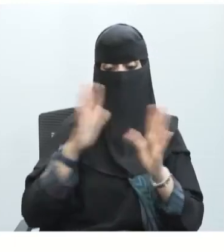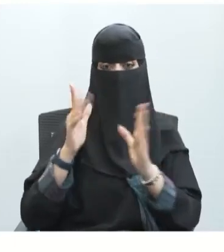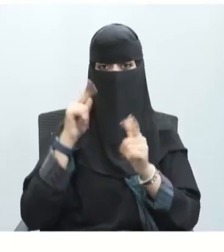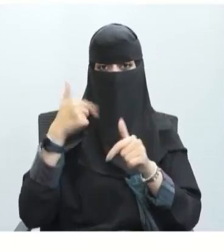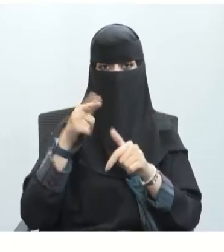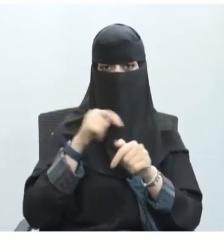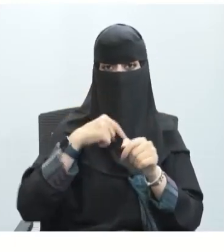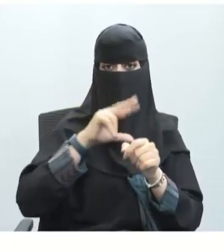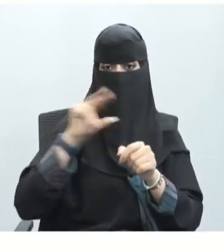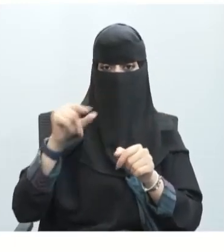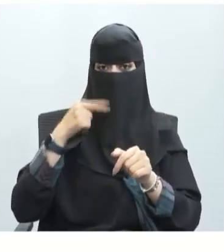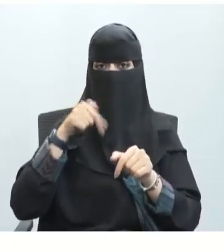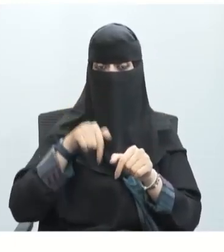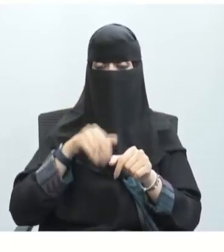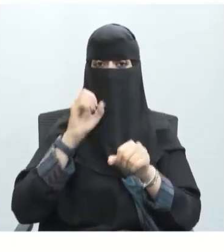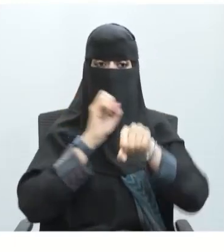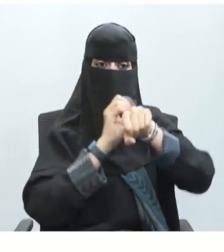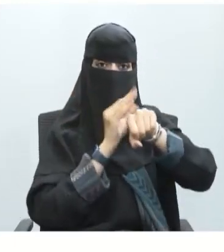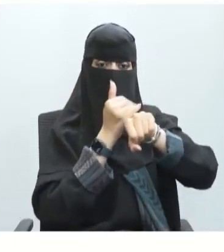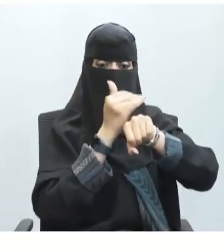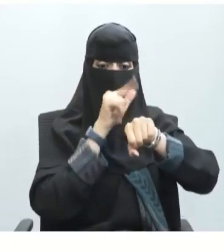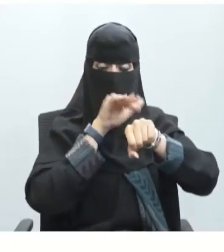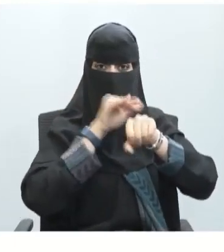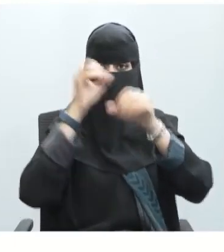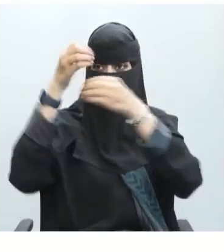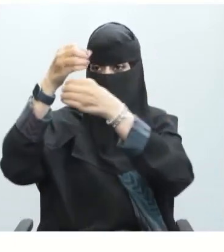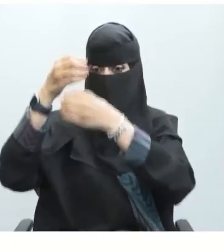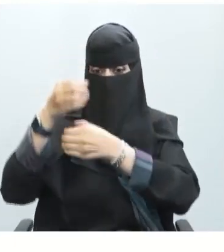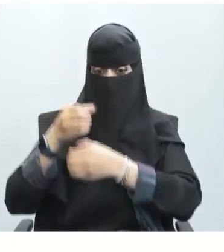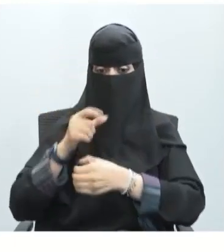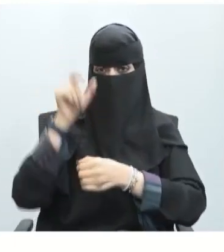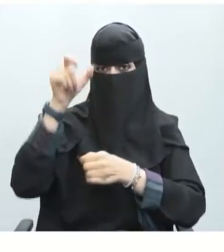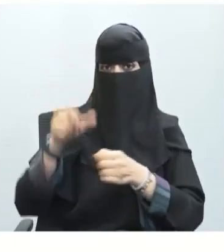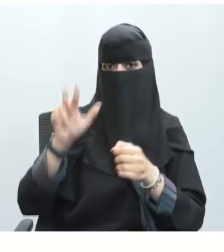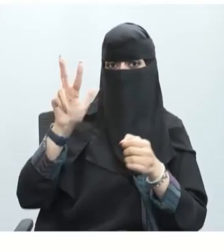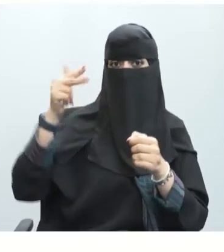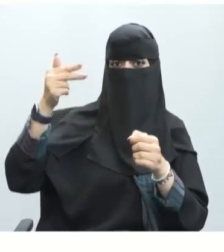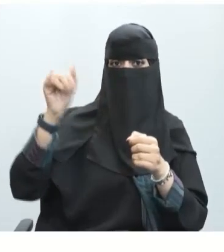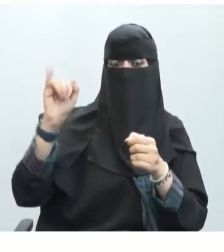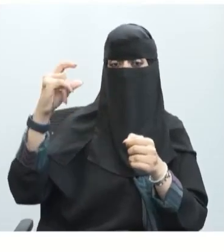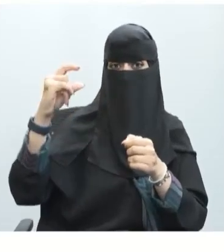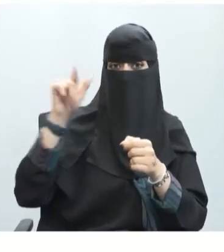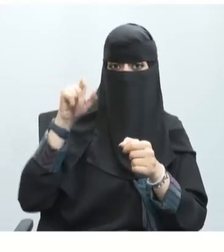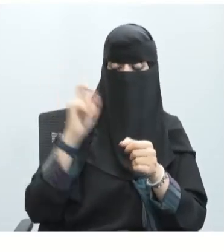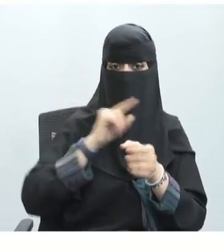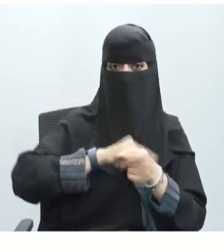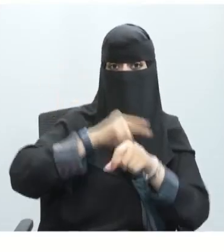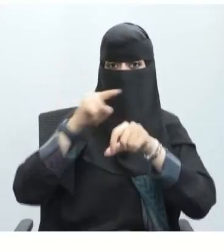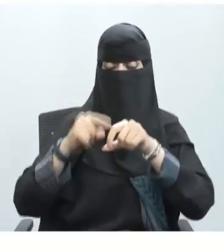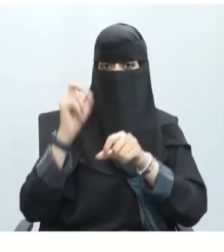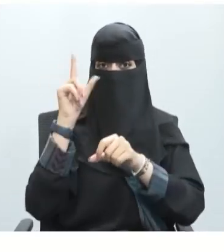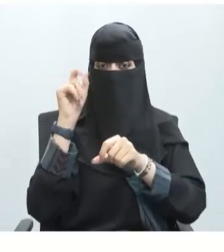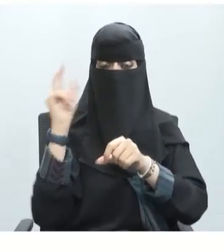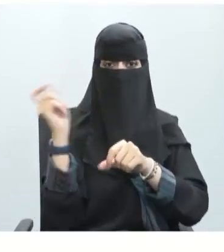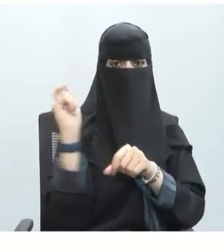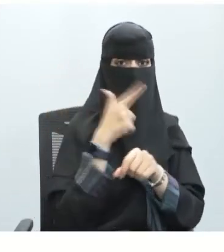فمثل ما اتفقنا الخلايا التي امتلكت هذا الجزء أو هذا الغمض سوف تنقل الإشارة بشكل أسرع والسبب هو